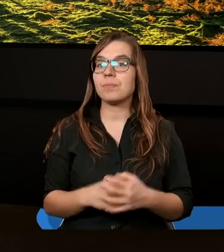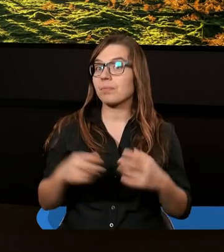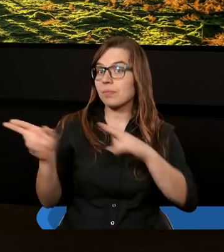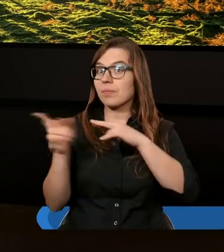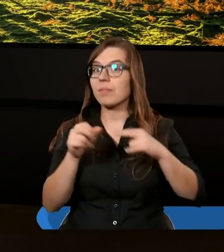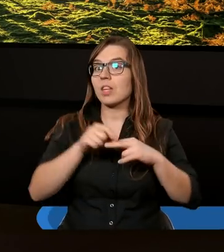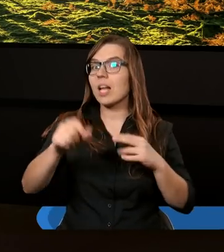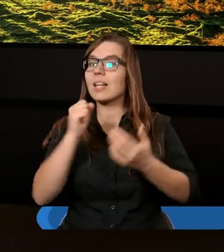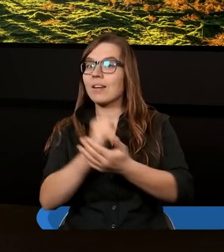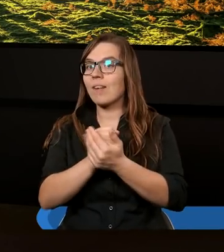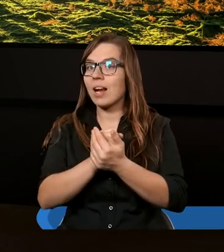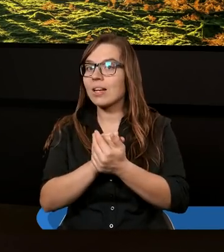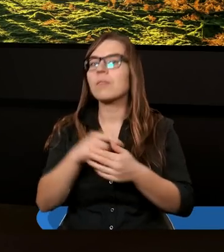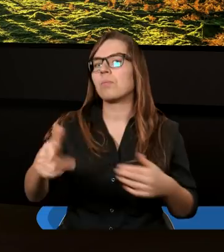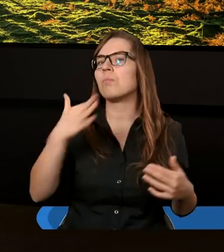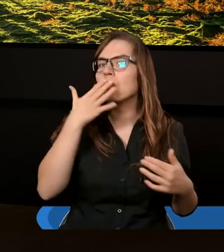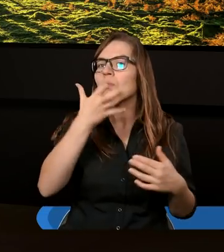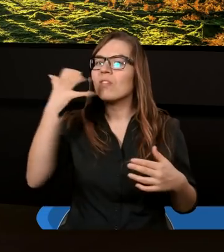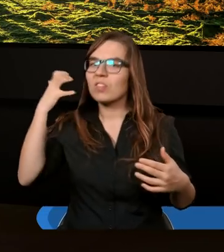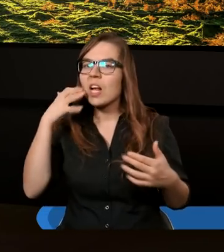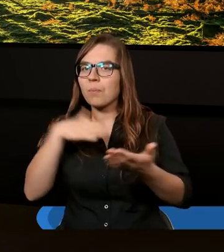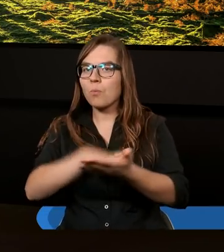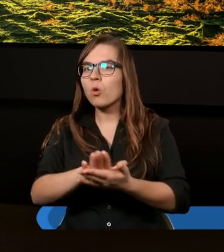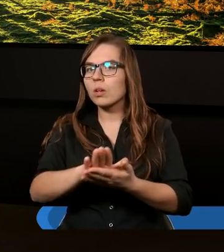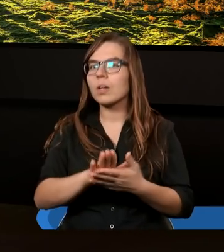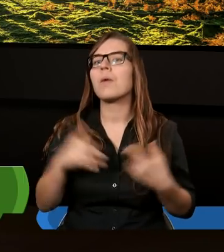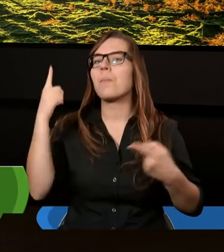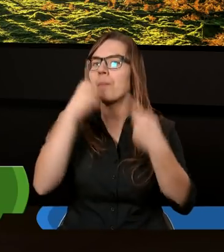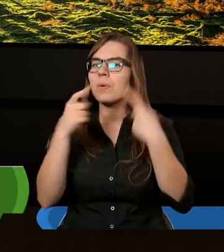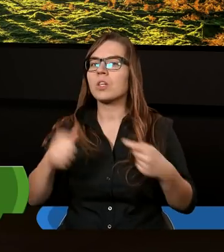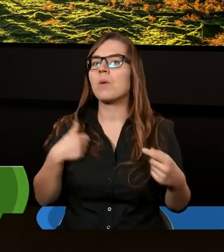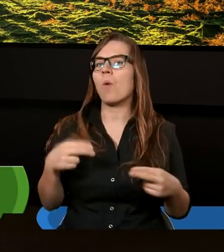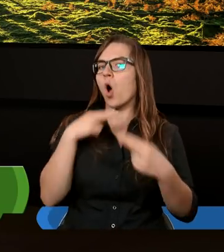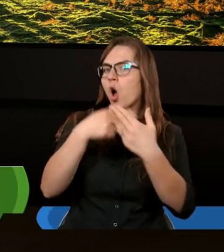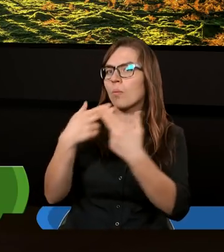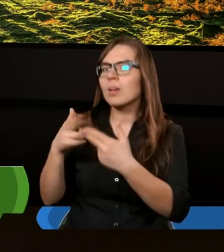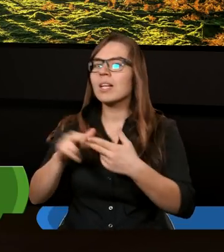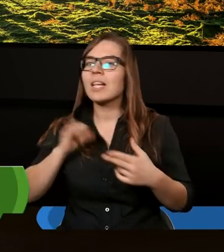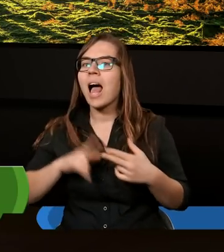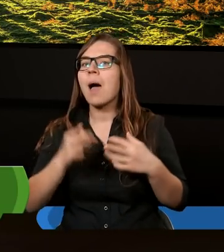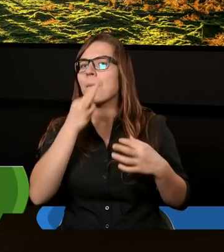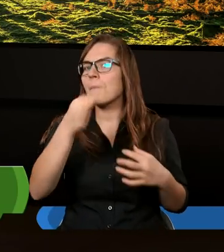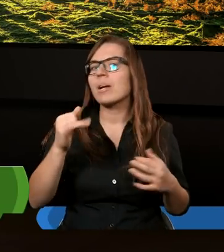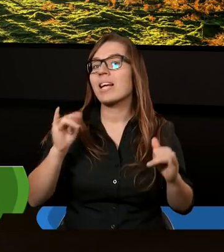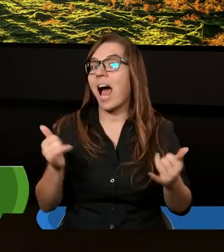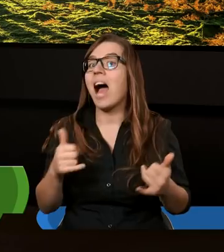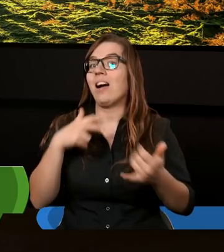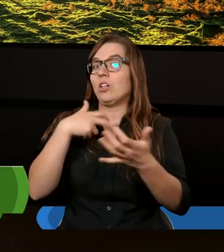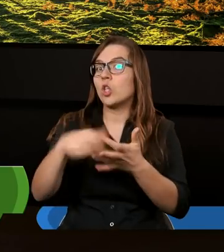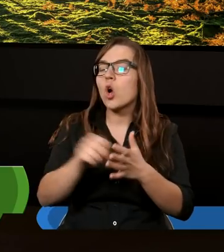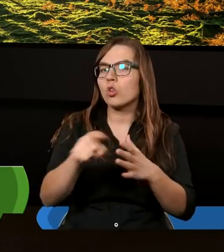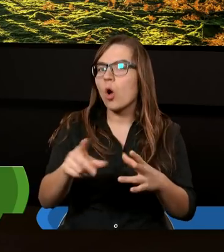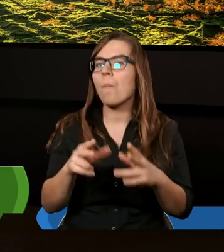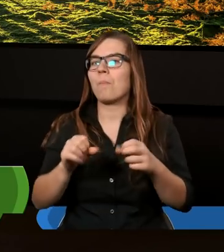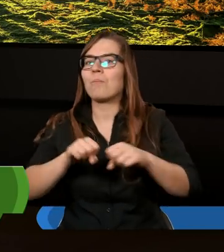Wracając do tej kwestii, o której powiedziałem na samym początku, myślę, że aby odpowiedzieć sobie na pytanie, jak doszło w ogóle do tego